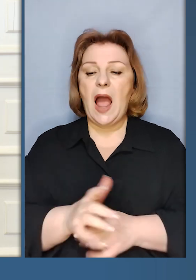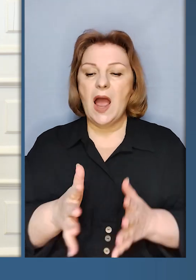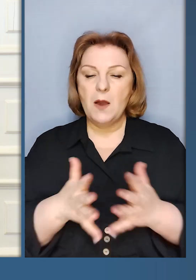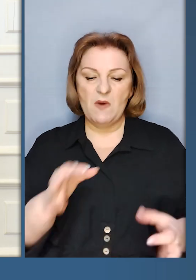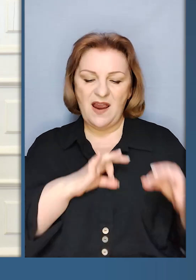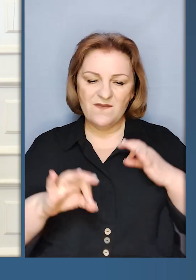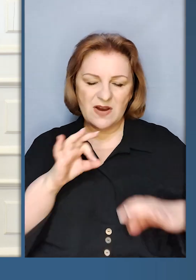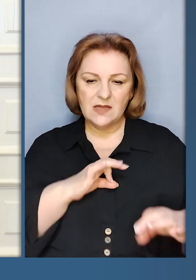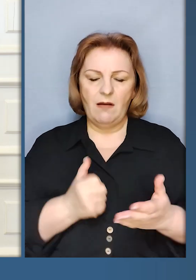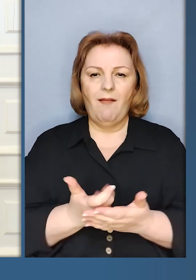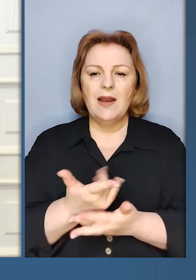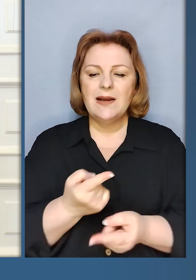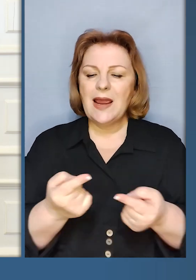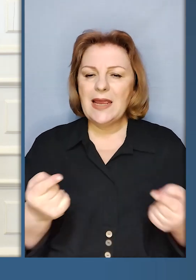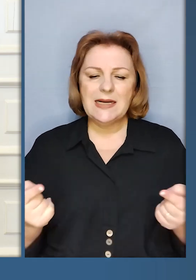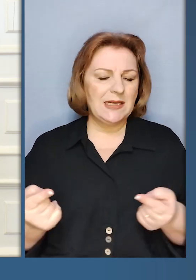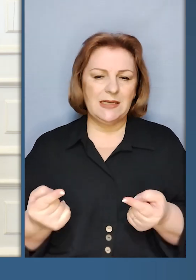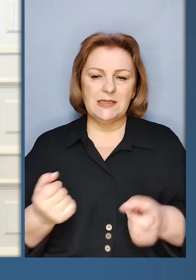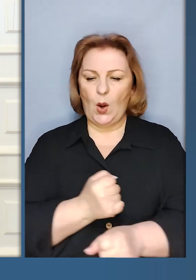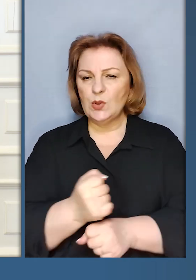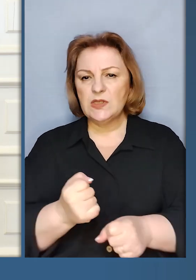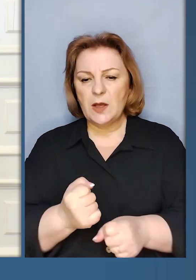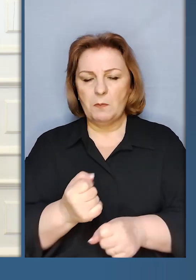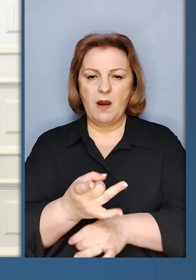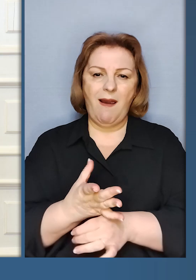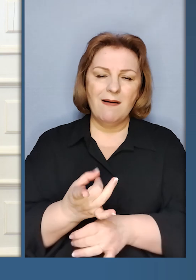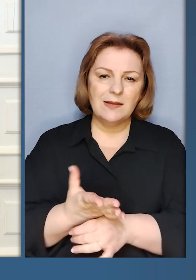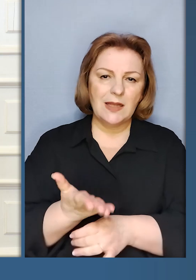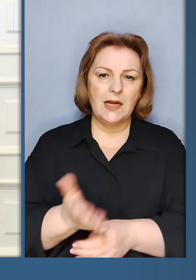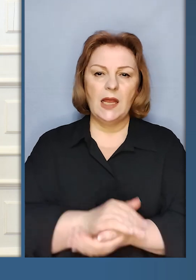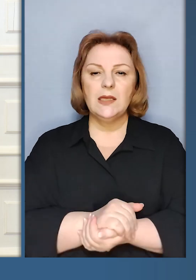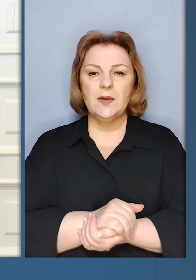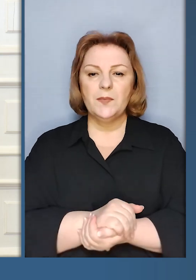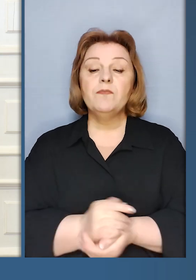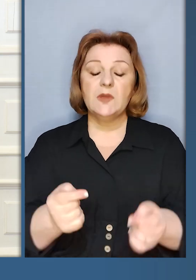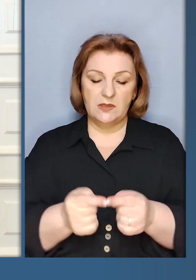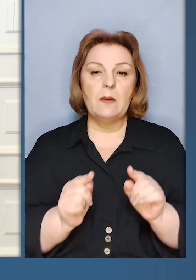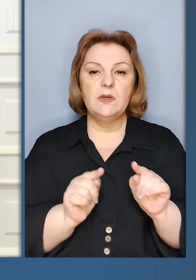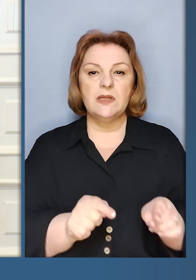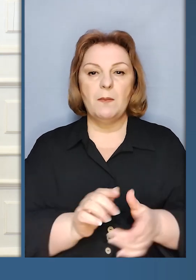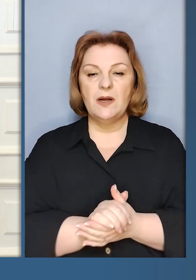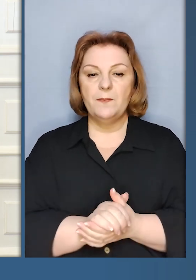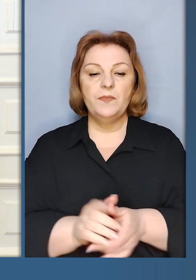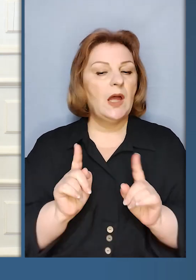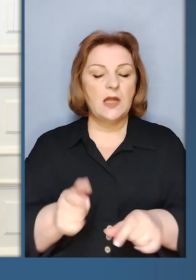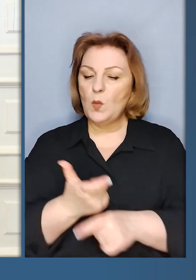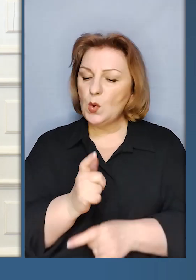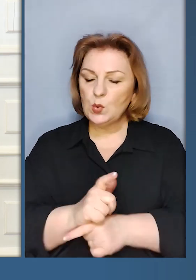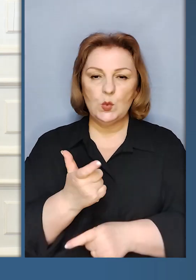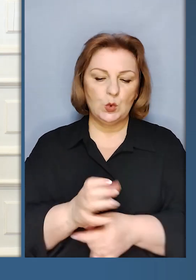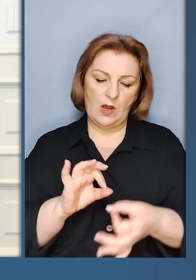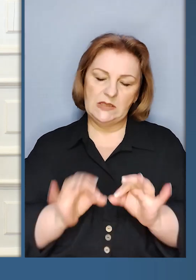Найбільше засування кількості різної зброї, артилерії саме там.